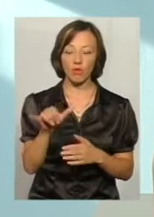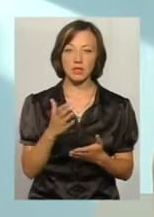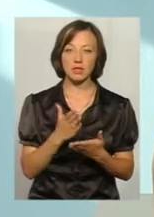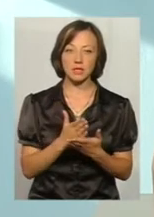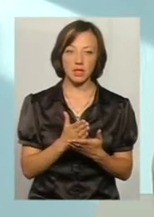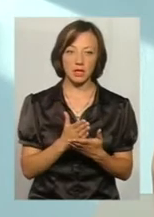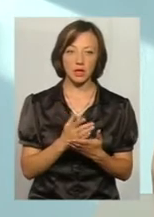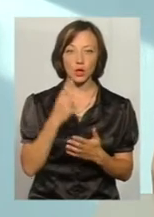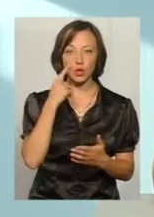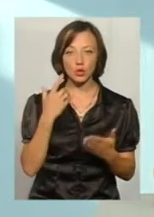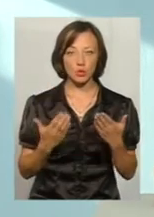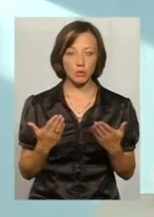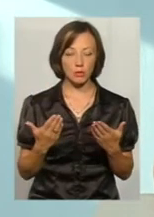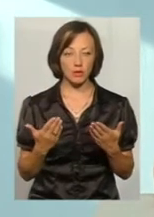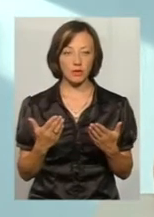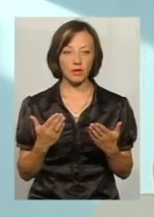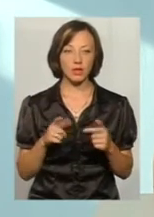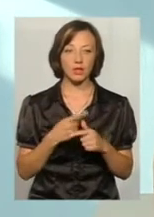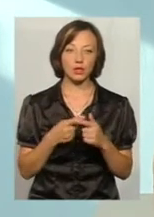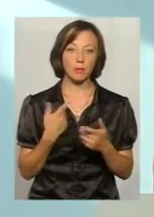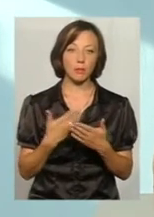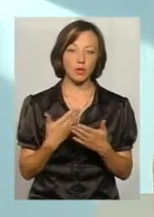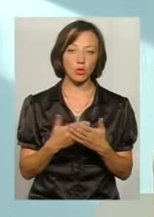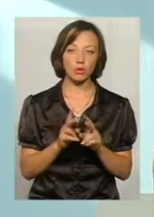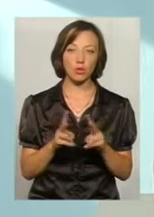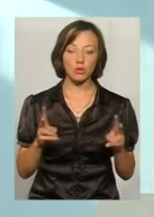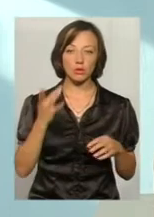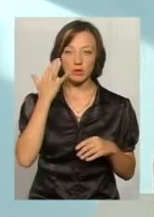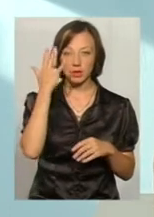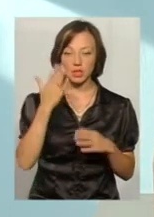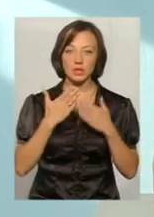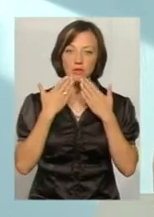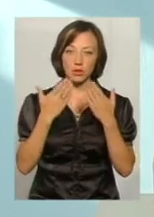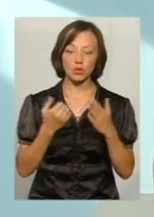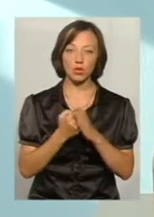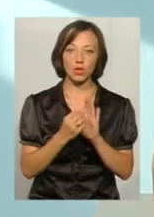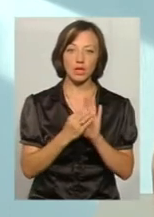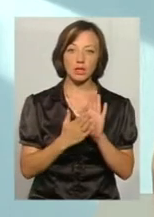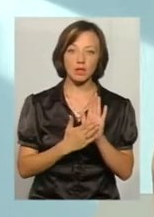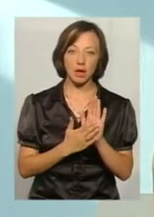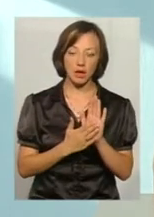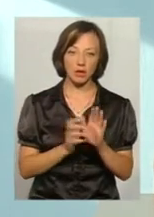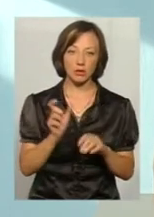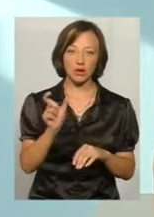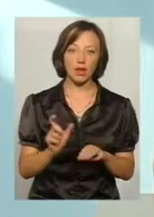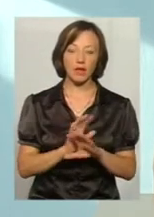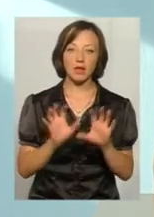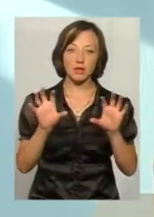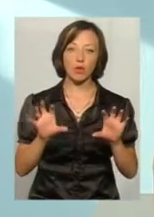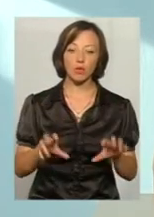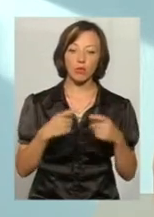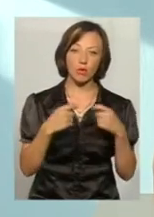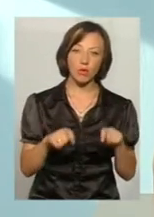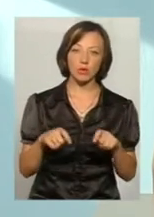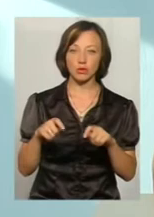сумніви, чи виникли підозри, що хтось має намір звернутися до реєстратора щодо незаконного відчуження